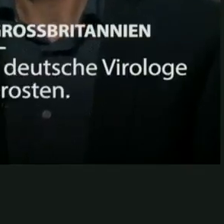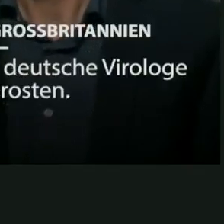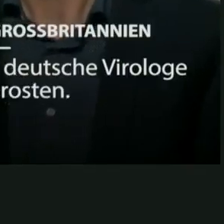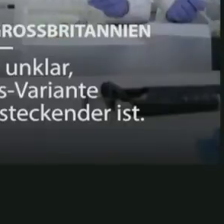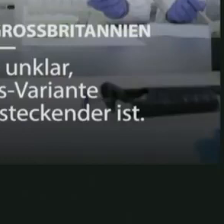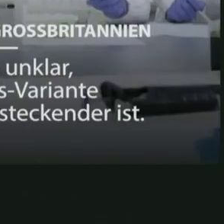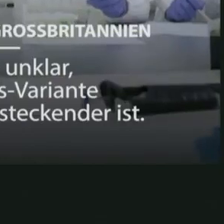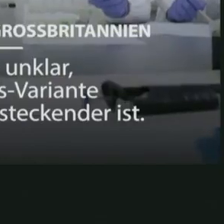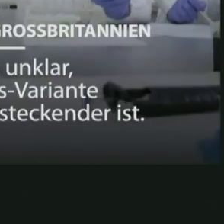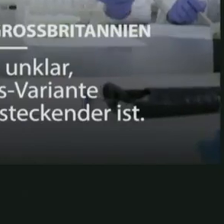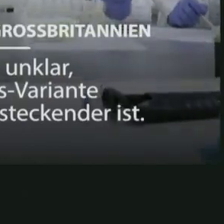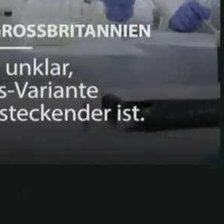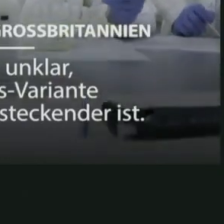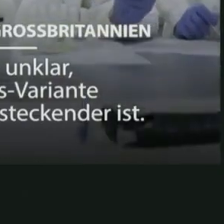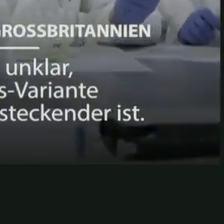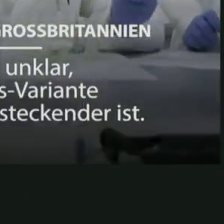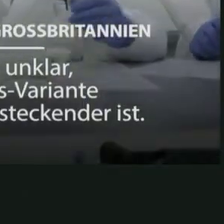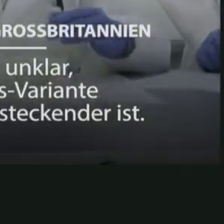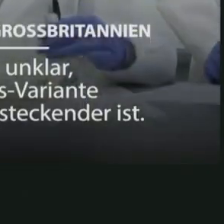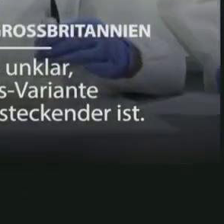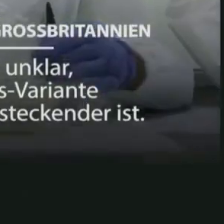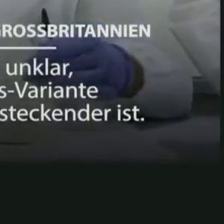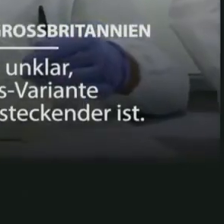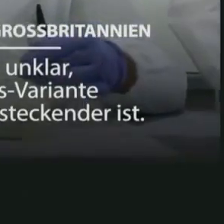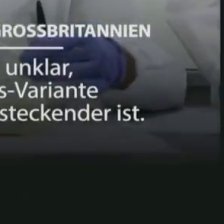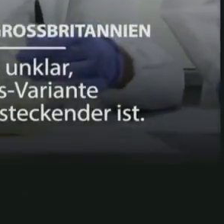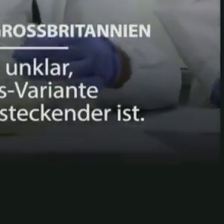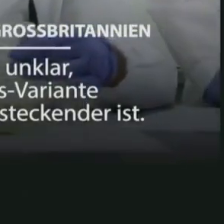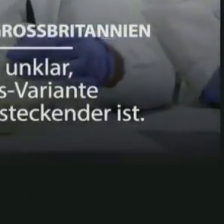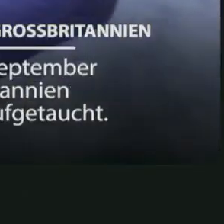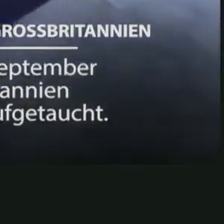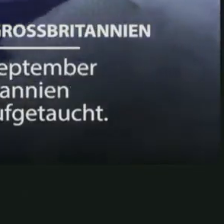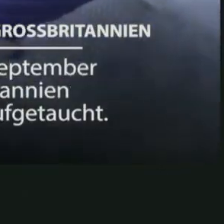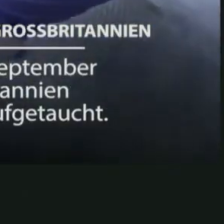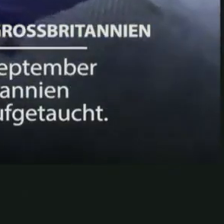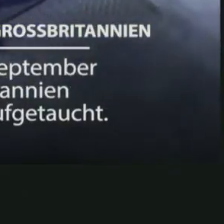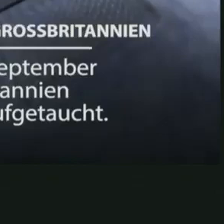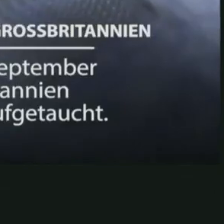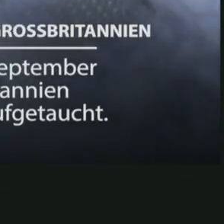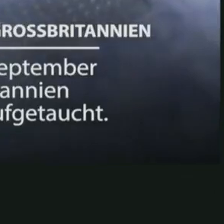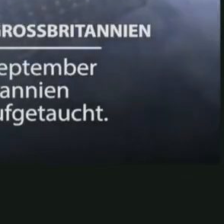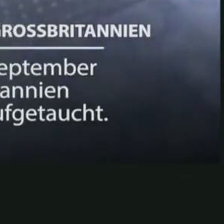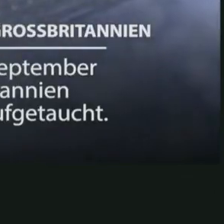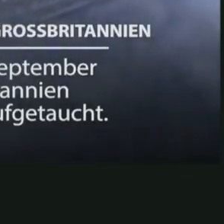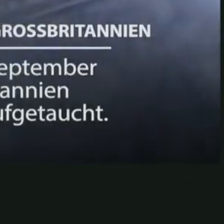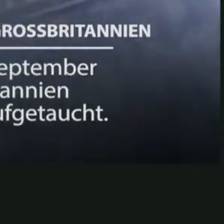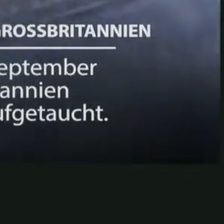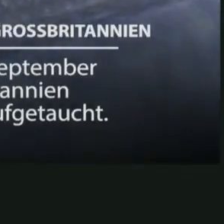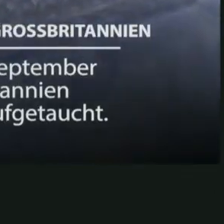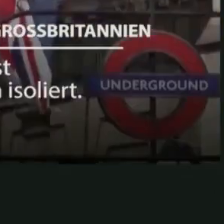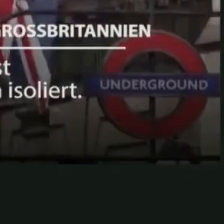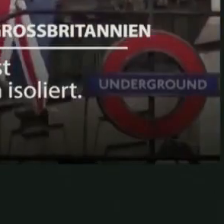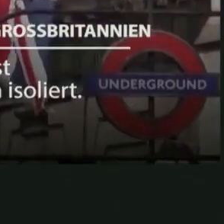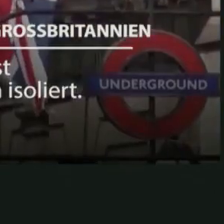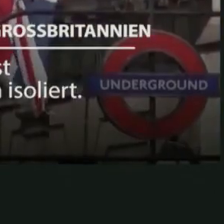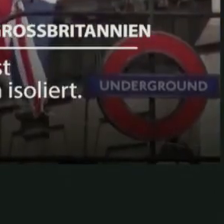implantieren lassen, die dann eine Dauermeldung jeden Tag sozusagen abgeben über Ihren Status, weil es wird ein bisschen aufwendig werden, wenn Sie sich alle zwei Tage